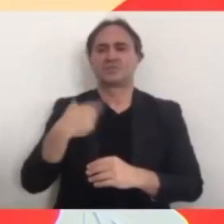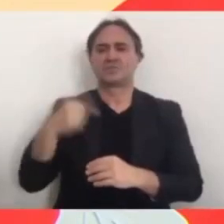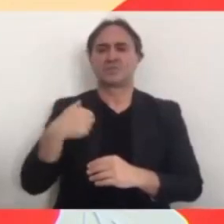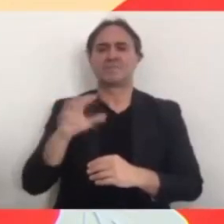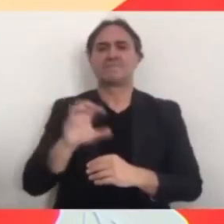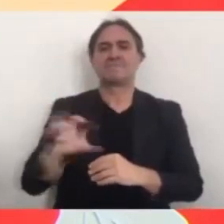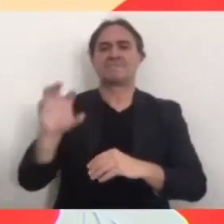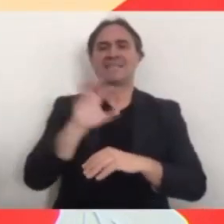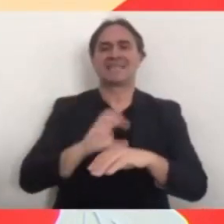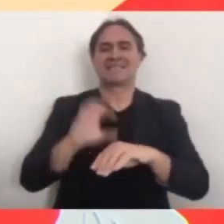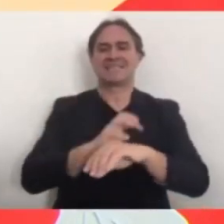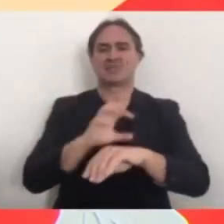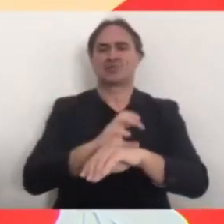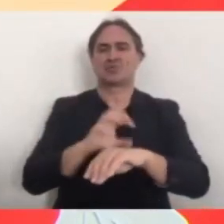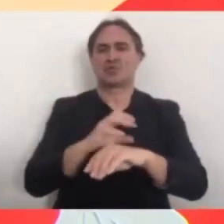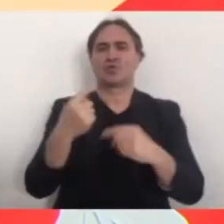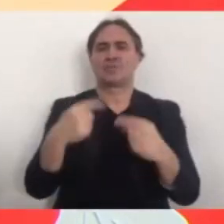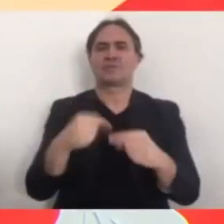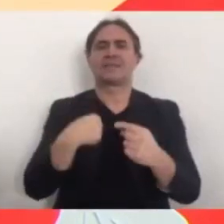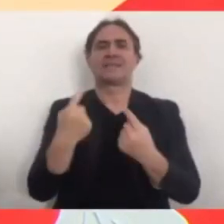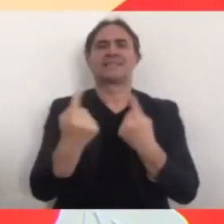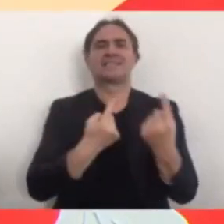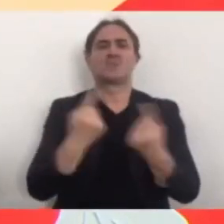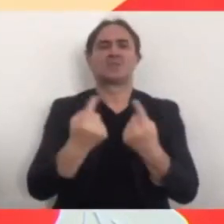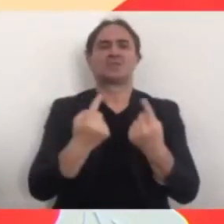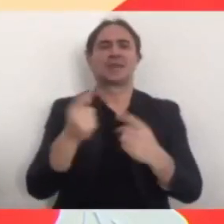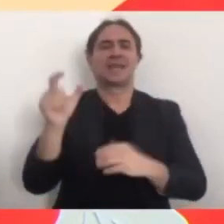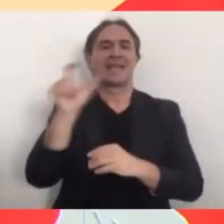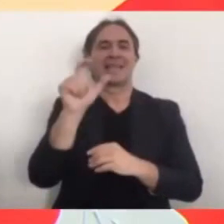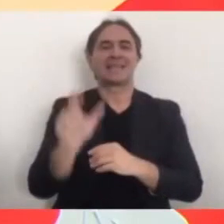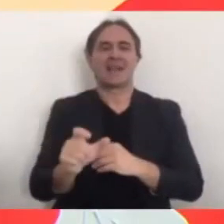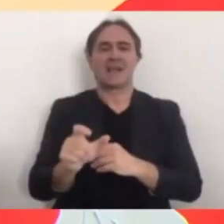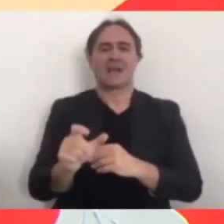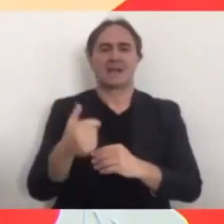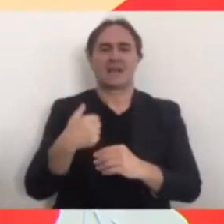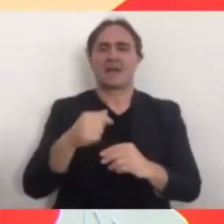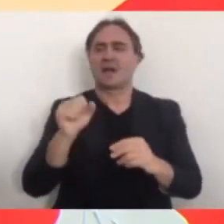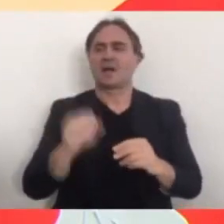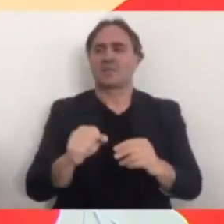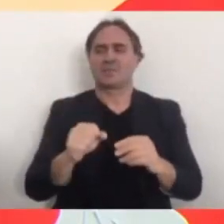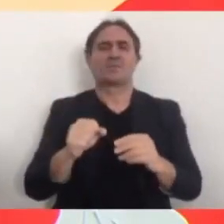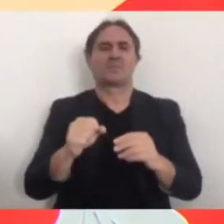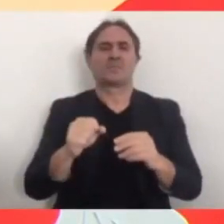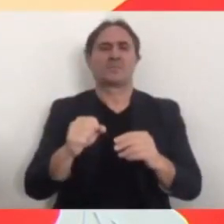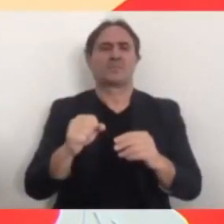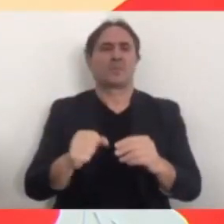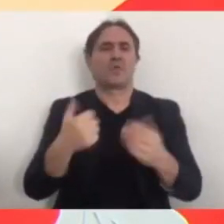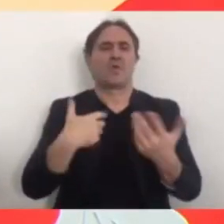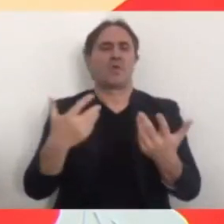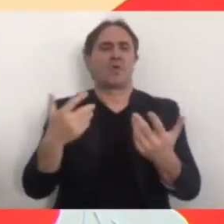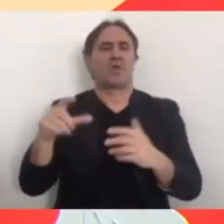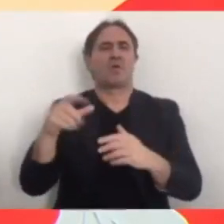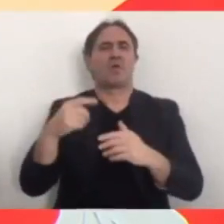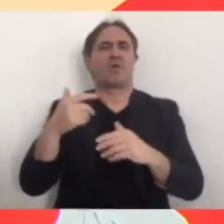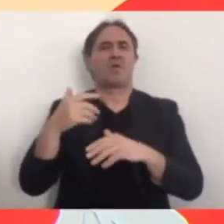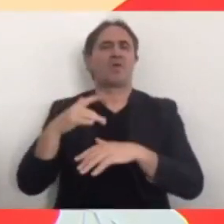la situazione italiana sia marcatamente più favorevole rispetto a praticamente quella di tutti i